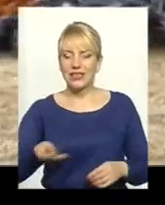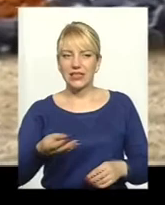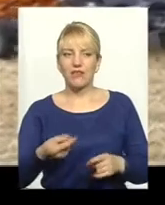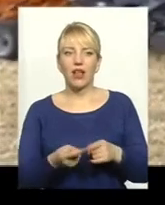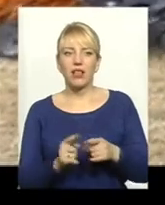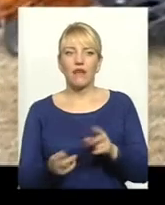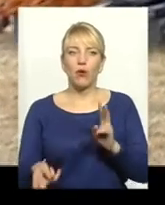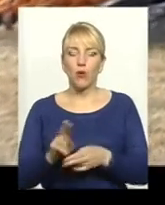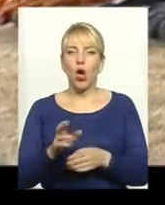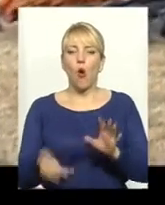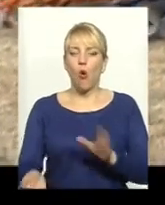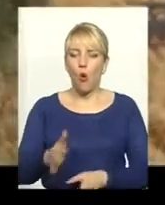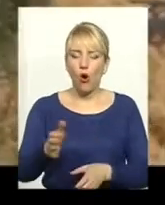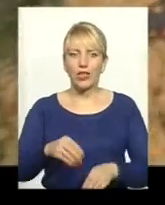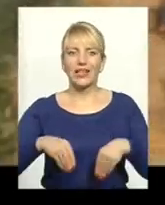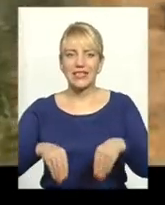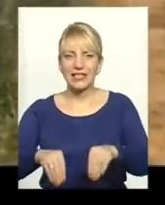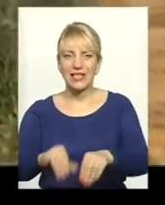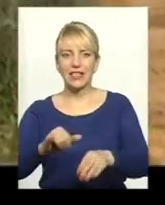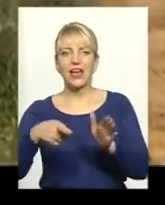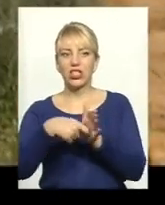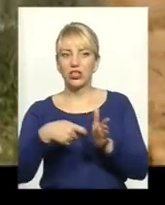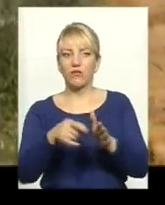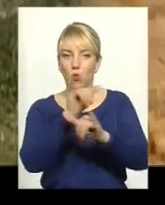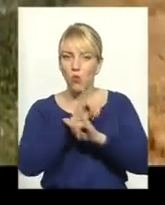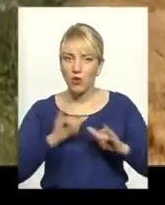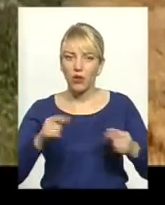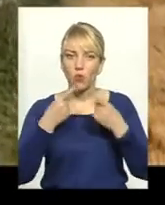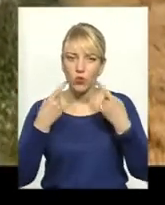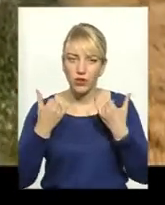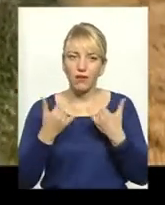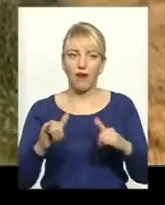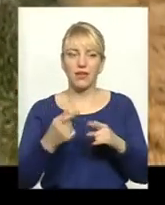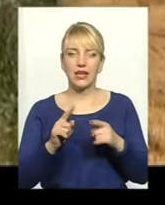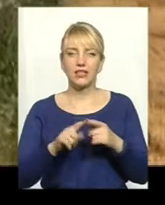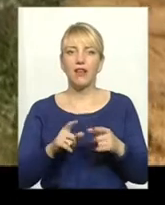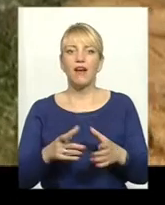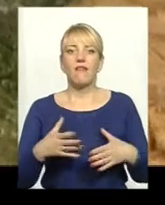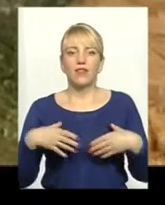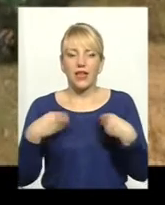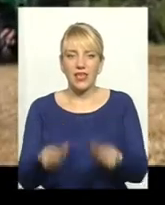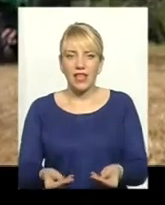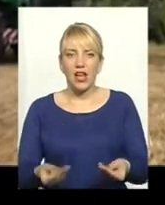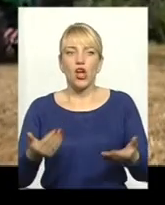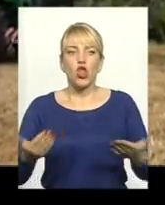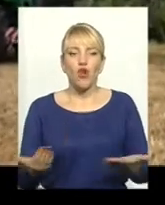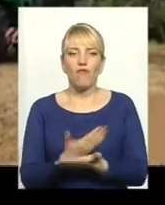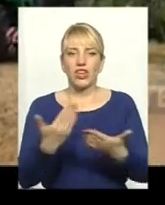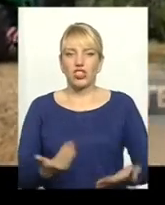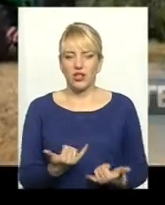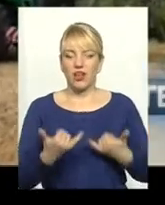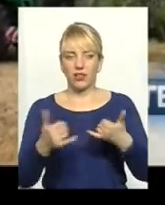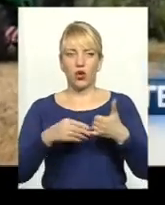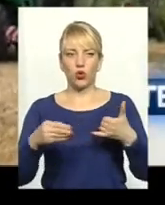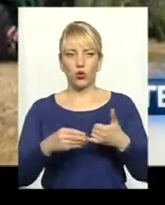процесів, оранку сіюння і живлення. Унікальний агрегат фактично вдихає у ґрунт нове життя. Прикро, що ми не робимо